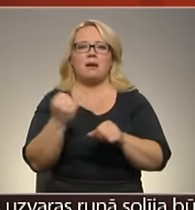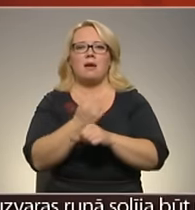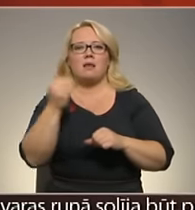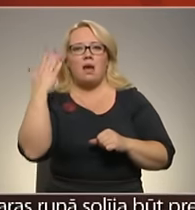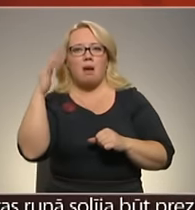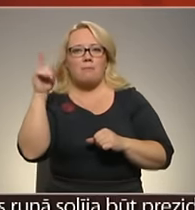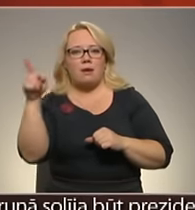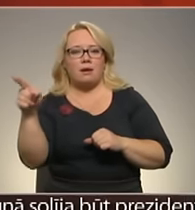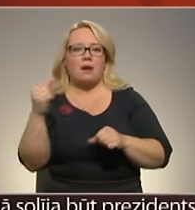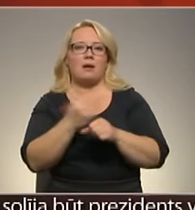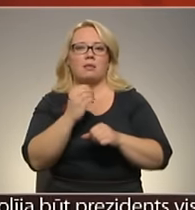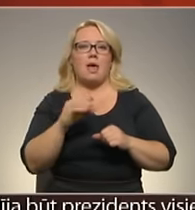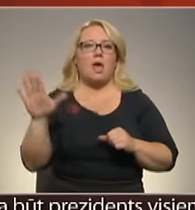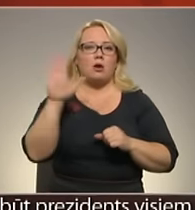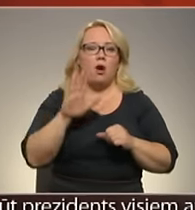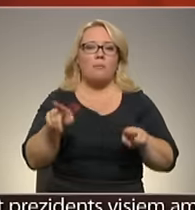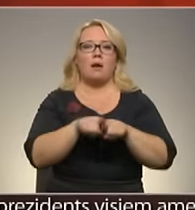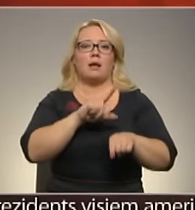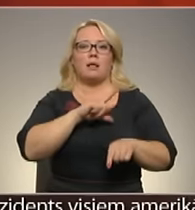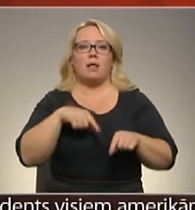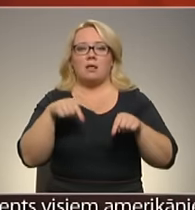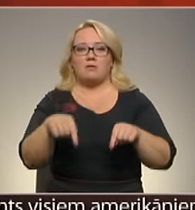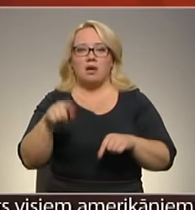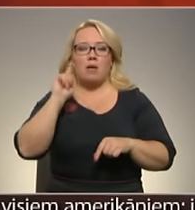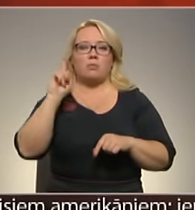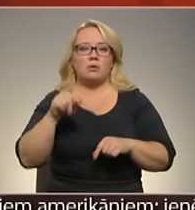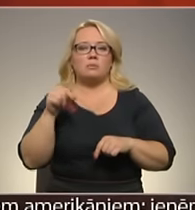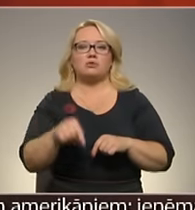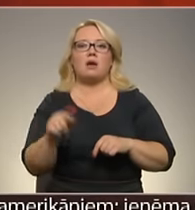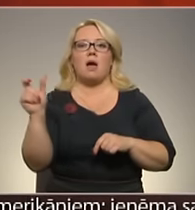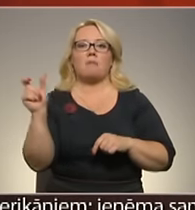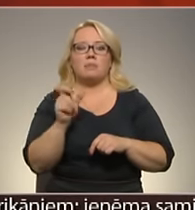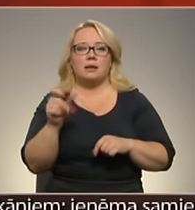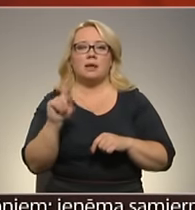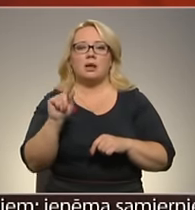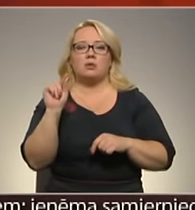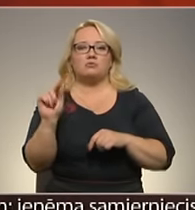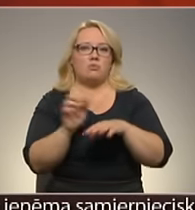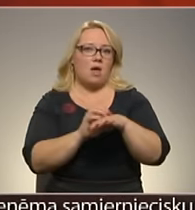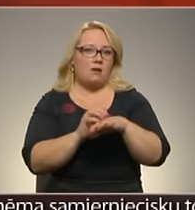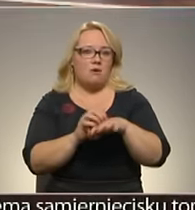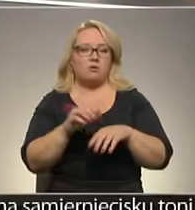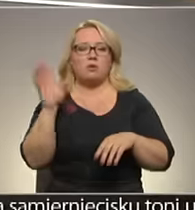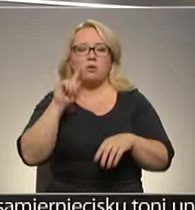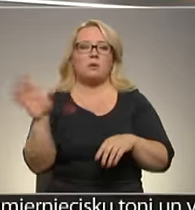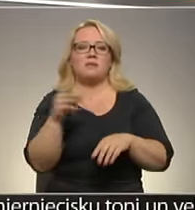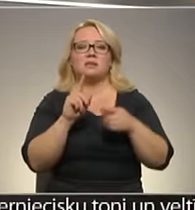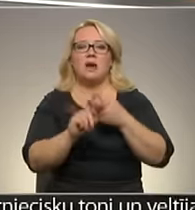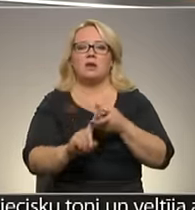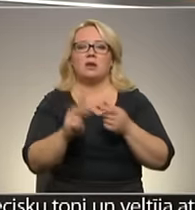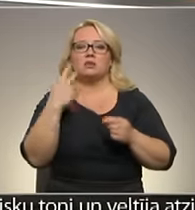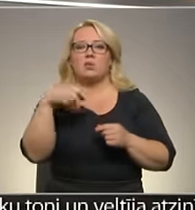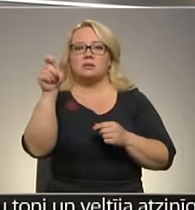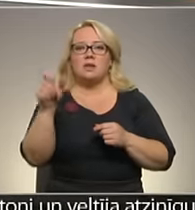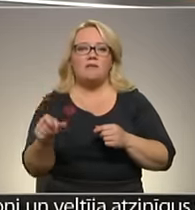Amerikas Savienotajās valstīs gan Eiropā, gan arī Latvijā, protams, šajā brīdī ir tāda nedaudz nervāls, protams, viss atkarīgs no cilvēka